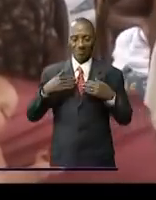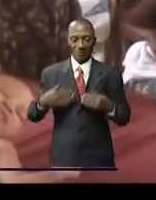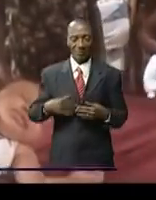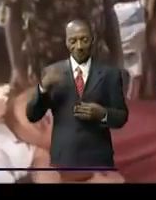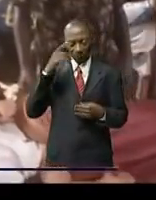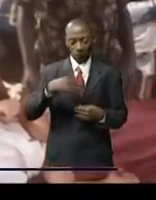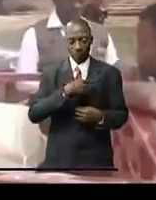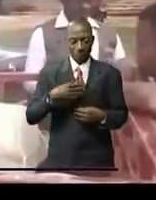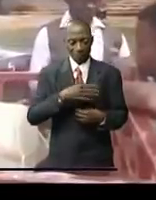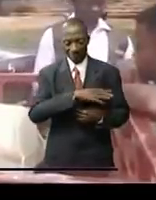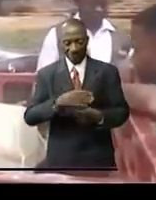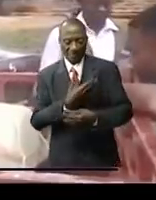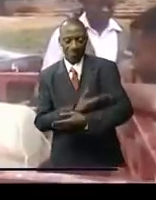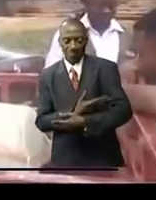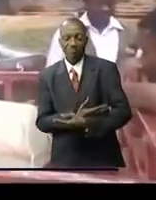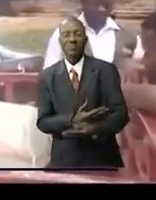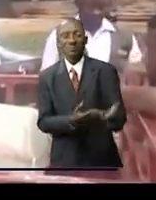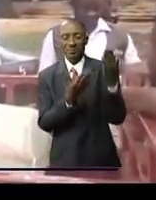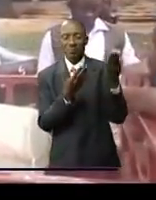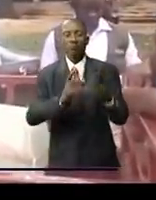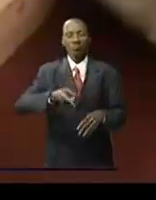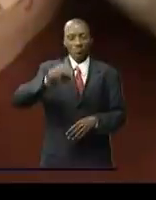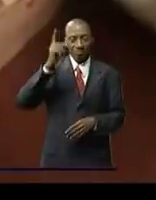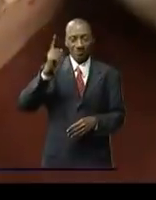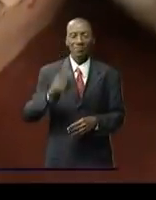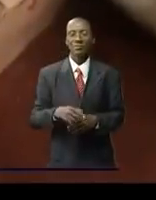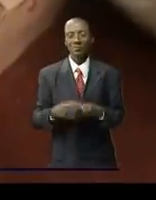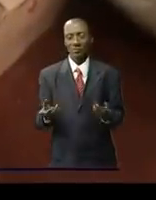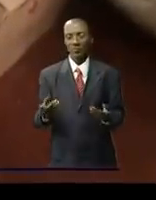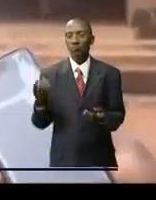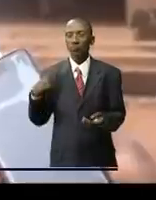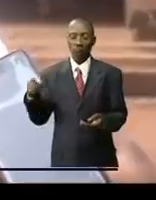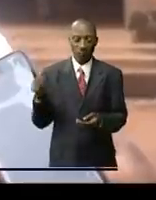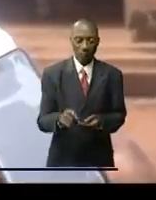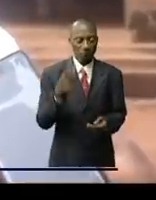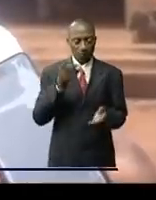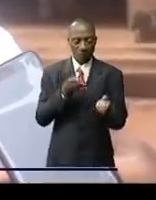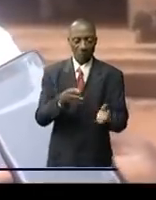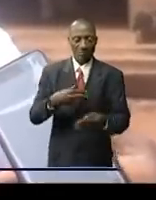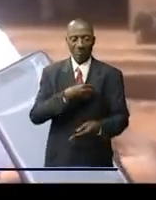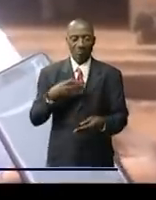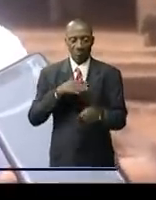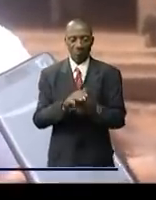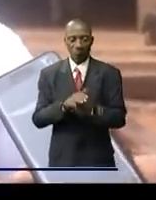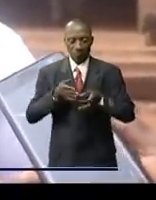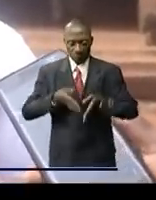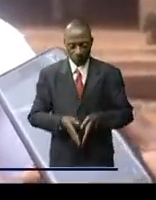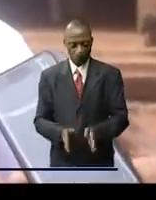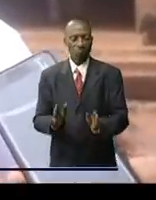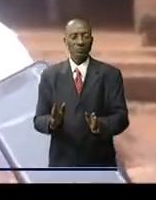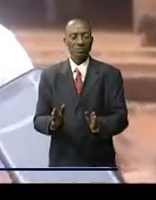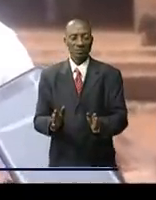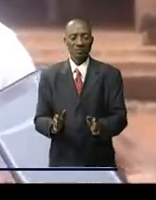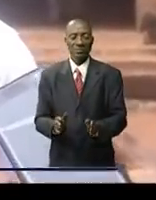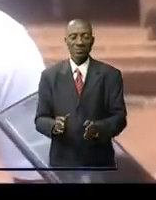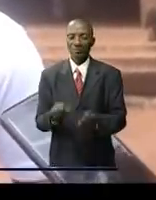premier nous avons profité de l'occasion pour rendre visite à nos mamans qui ont accouché et qui sont là en séjour prolongé qui ont du mal à payer leurs factures en tant